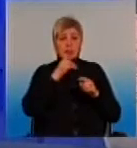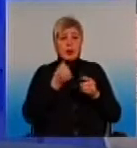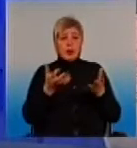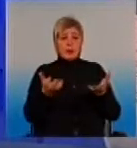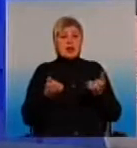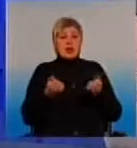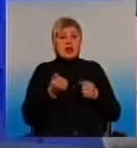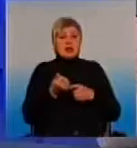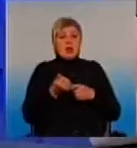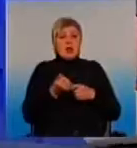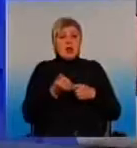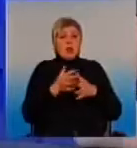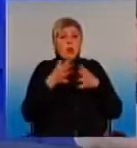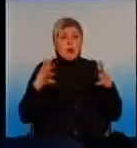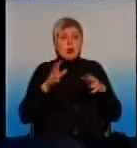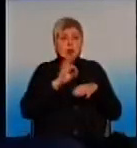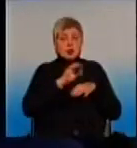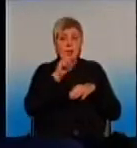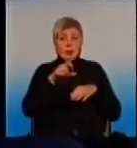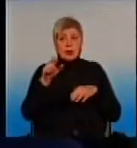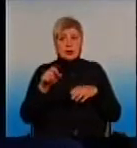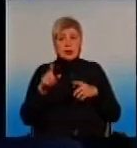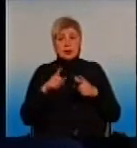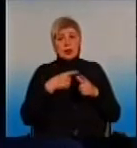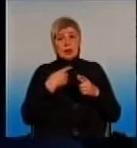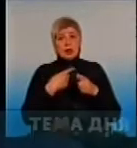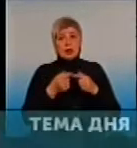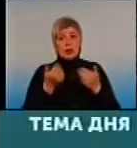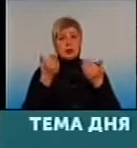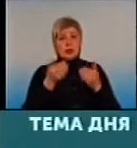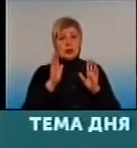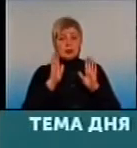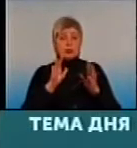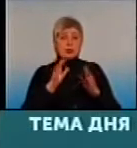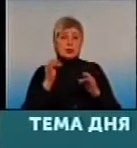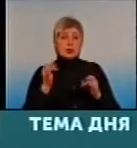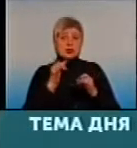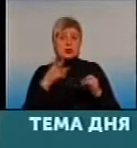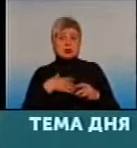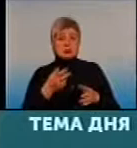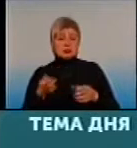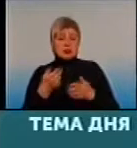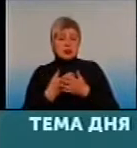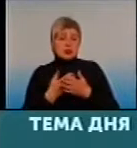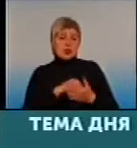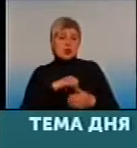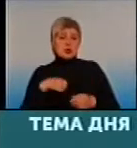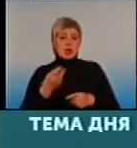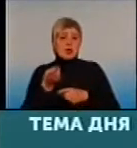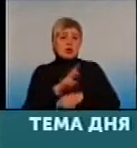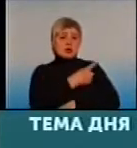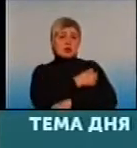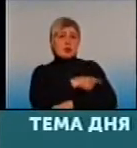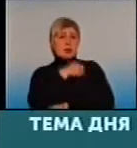Т.е. у нього більше времени. Или вам буде інтересно, якщо, допустим, ви самі прийдете і будете сидіти час, поки доктор, там, у нього